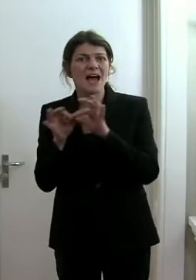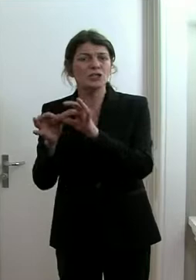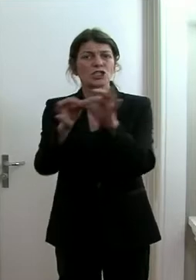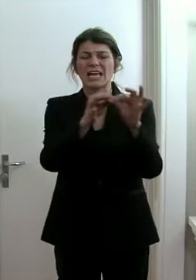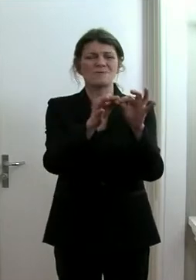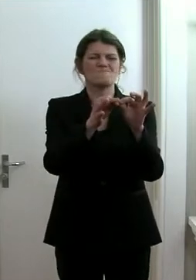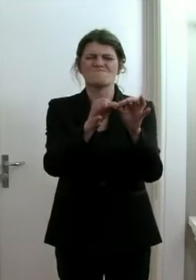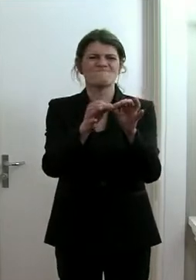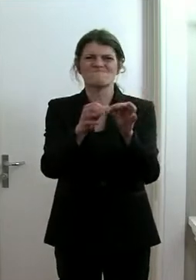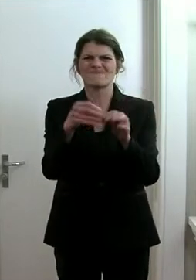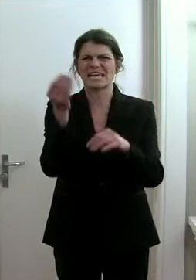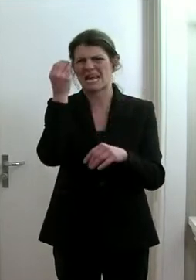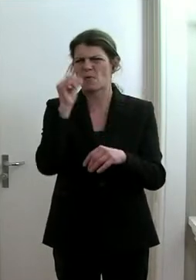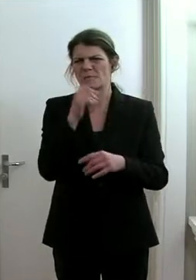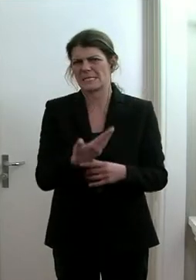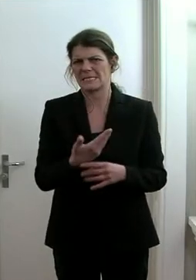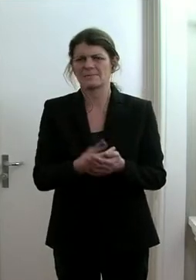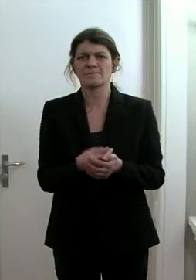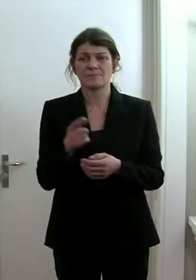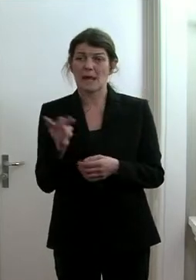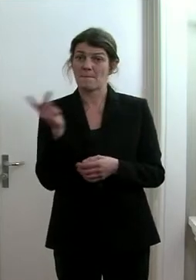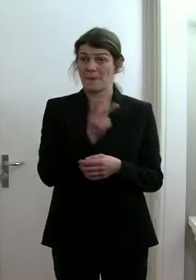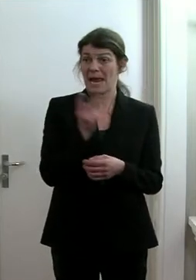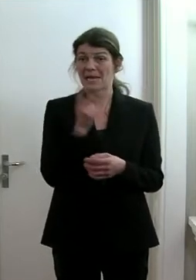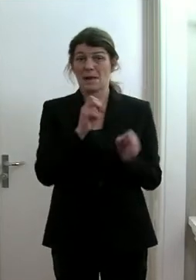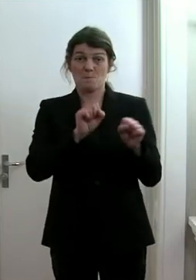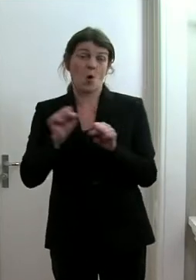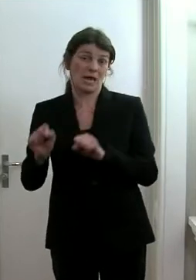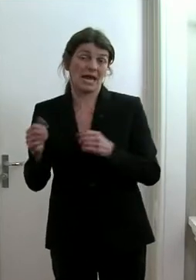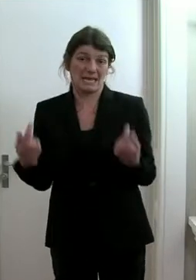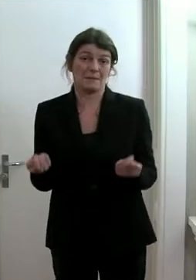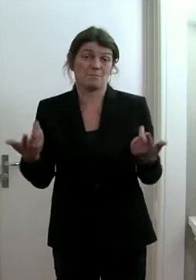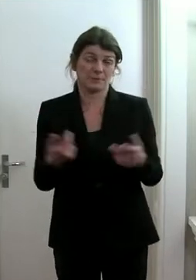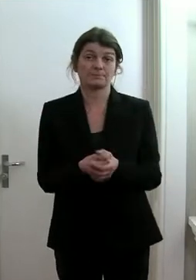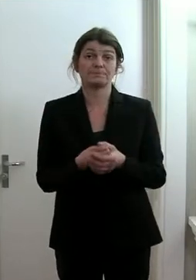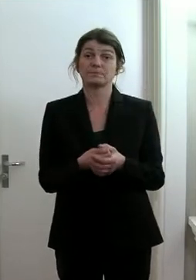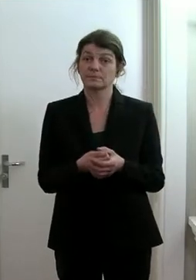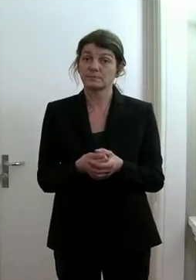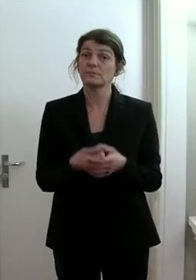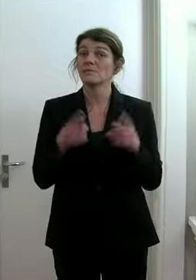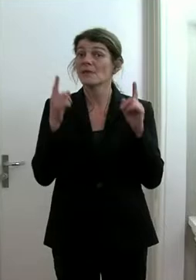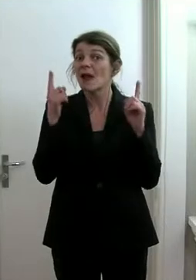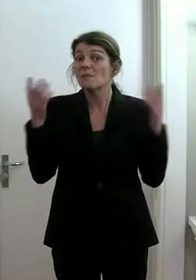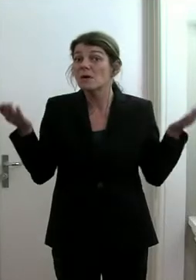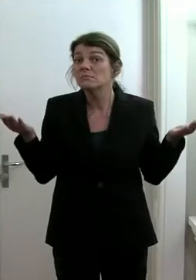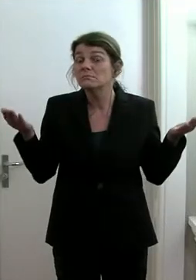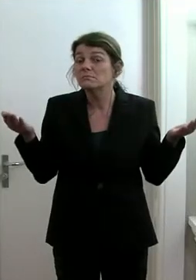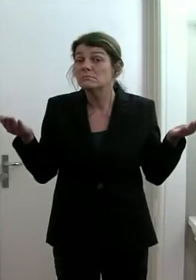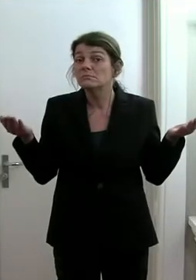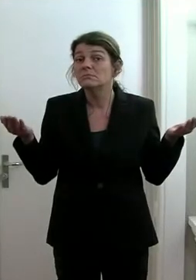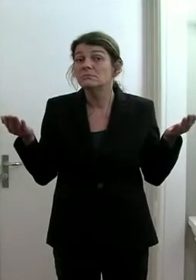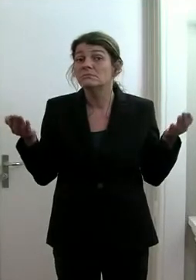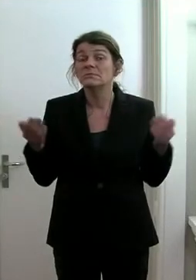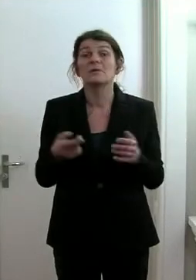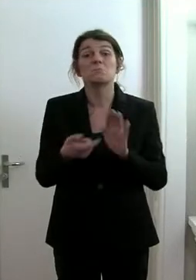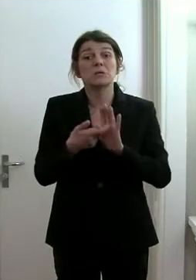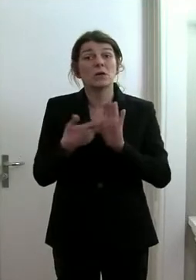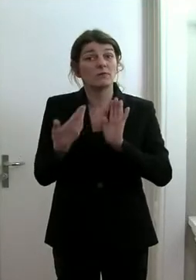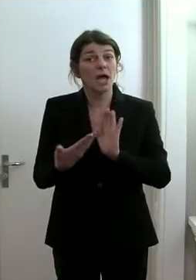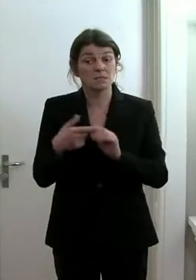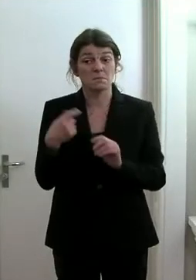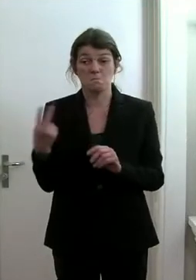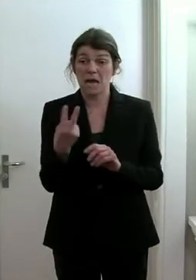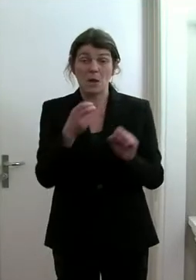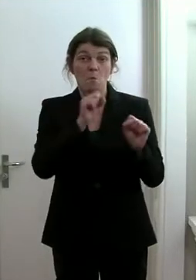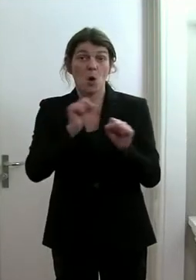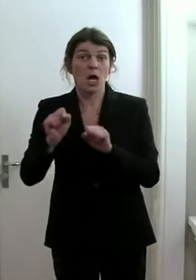unwahrscheinlich wird. Das sind diese beiden Möglichkeiten, die man eben hat. Aber eben, die Voraussetzung, dass man diese beiden